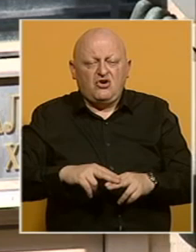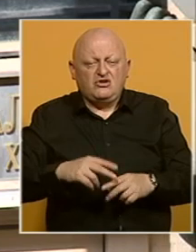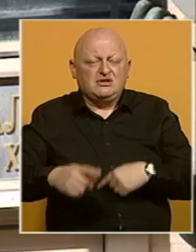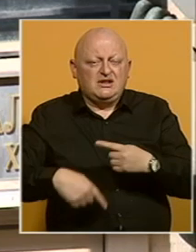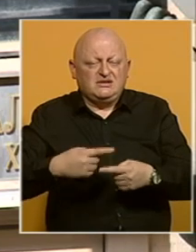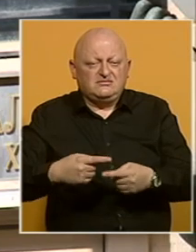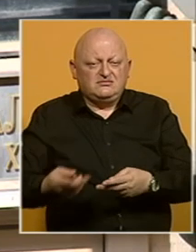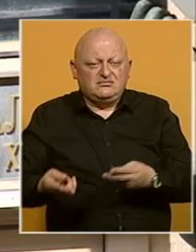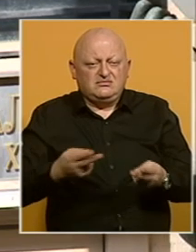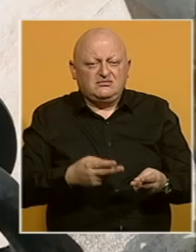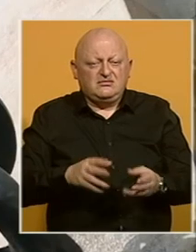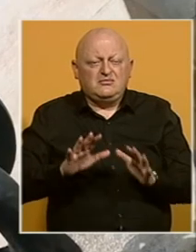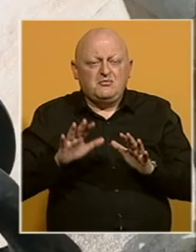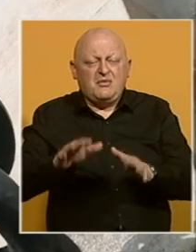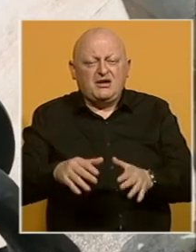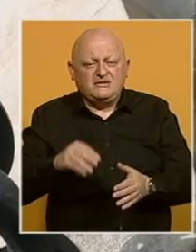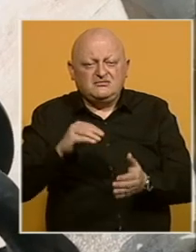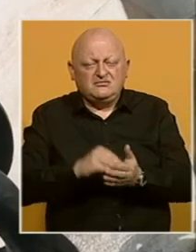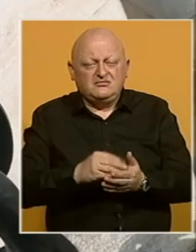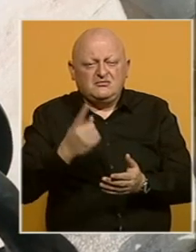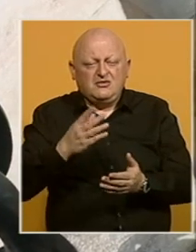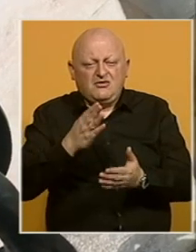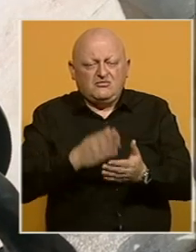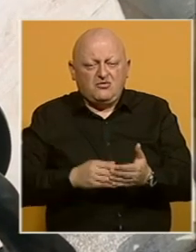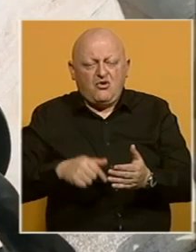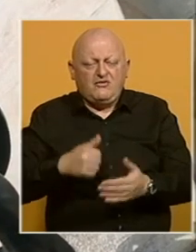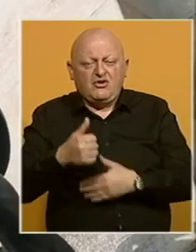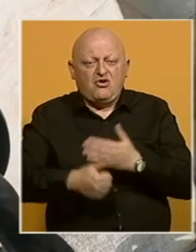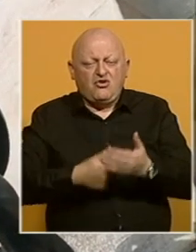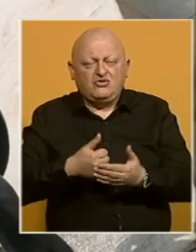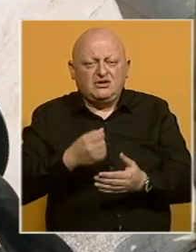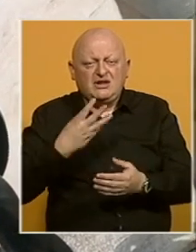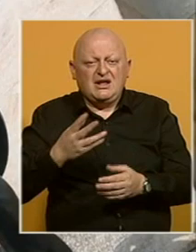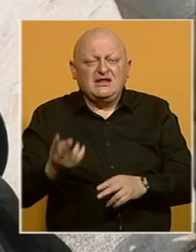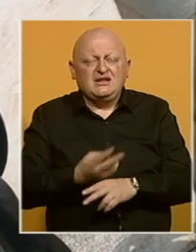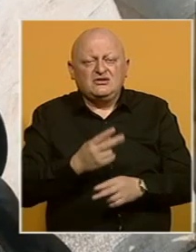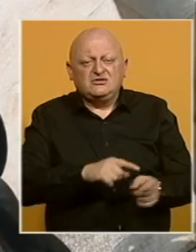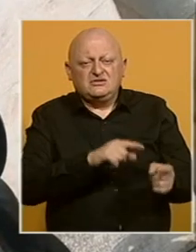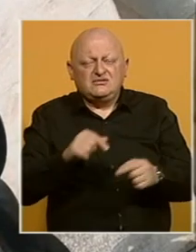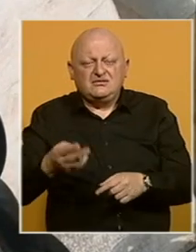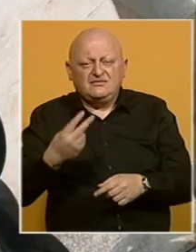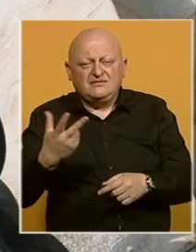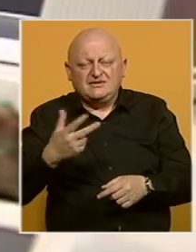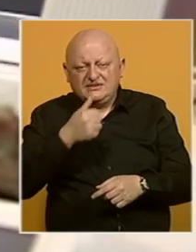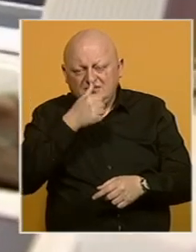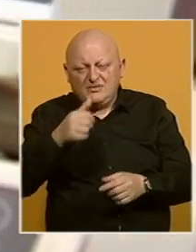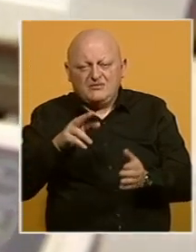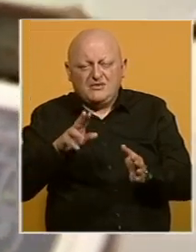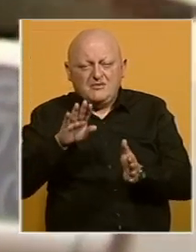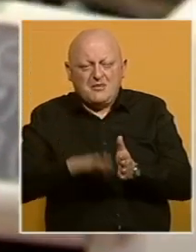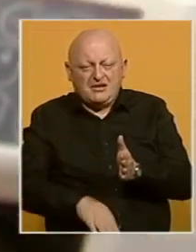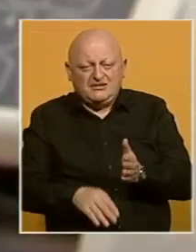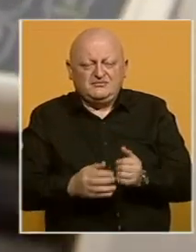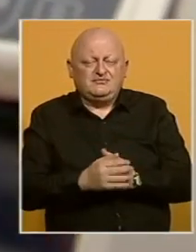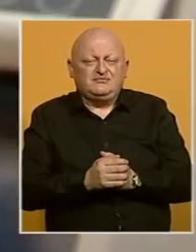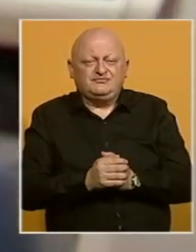transfere. Pad doznaka zabiljažen je i u prvom kvartalu ove godine, kada je iz diaspore stiglo 23 miliona maraka manje.